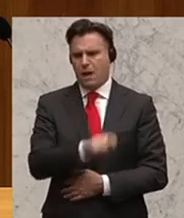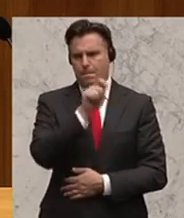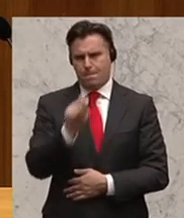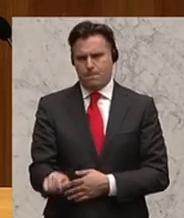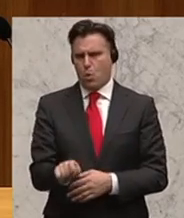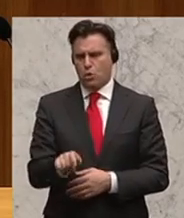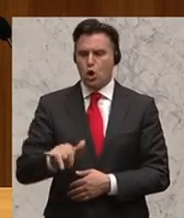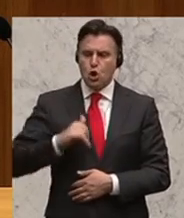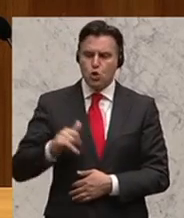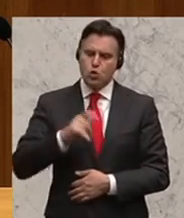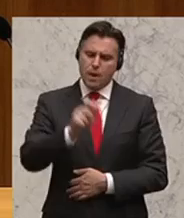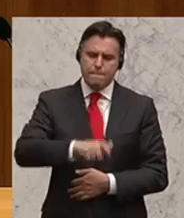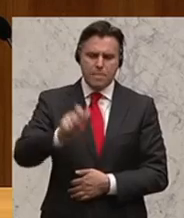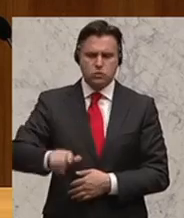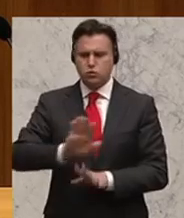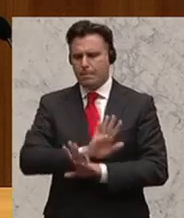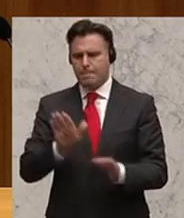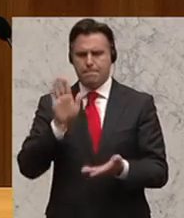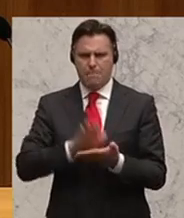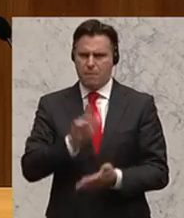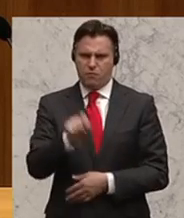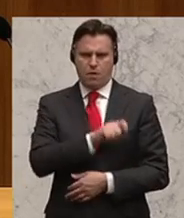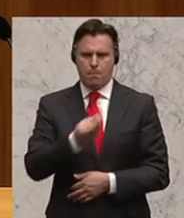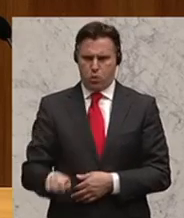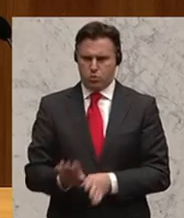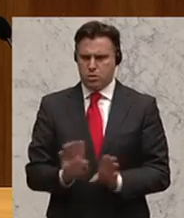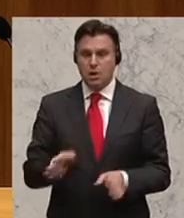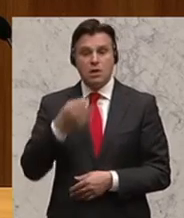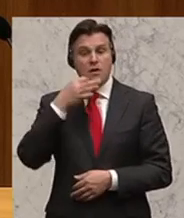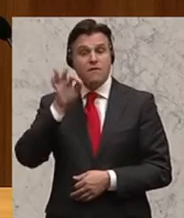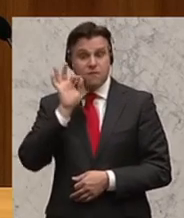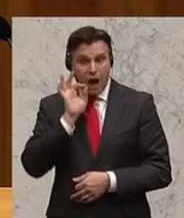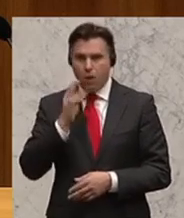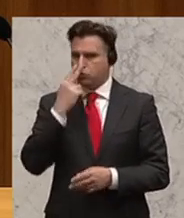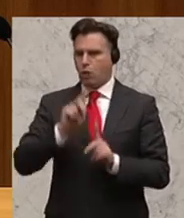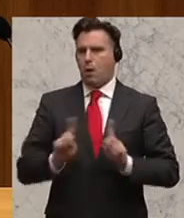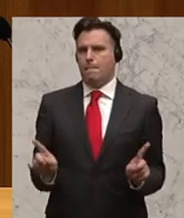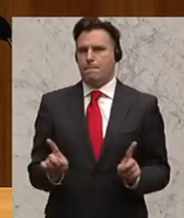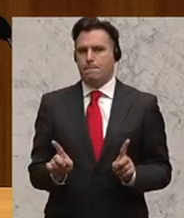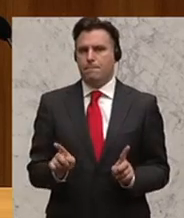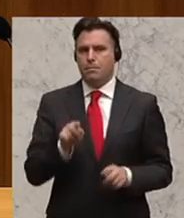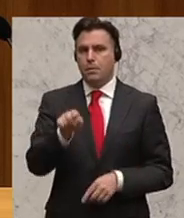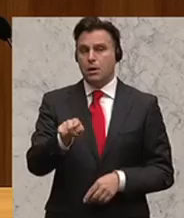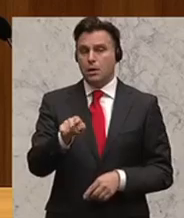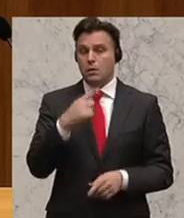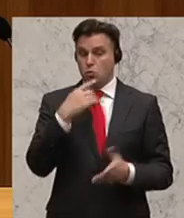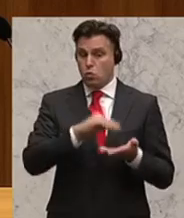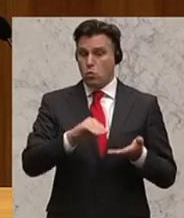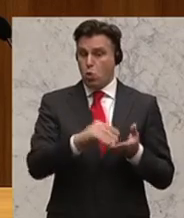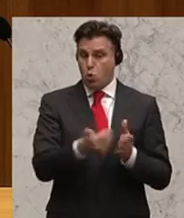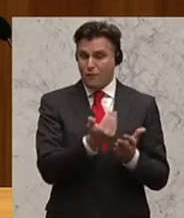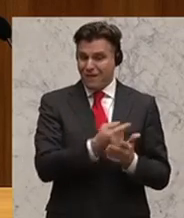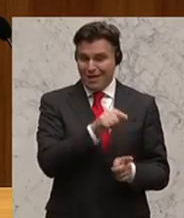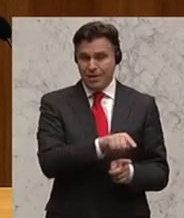gegenüber Jugendlichen, dass das bestehen bleiben wird. Bei Frauen ist das aber anders. Zwar nicht durch die vorliegende Novelle,